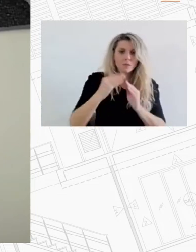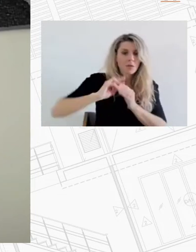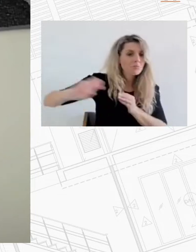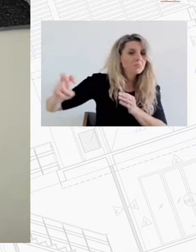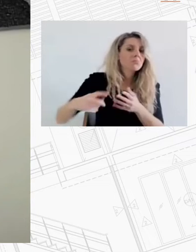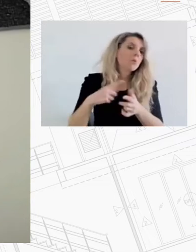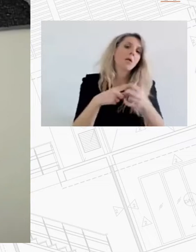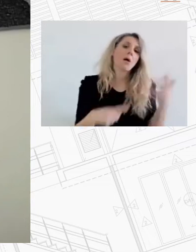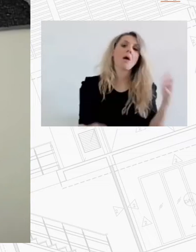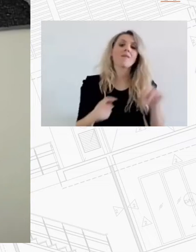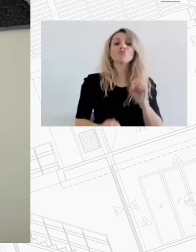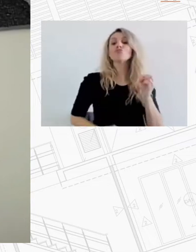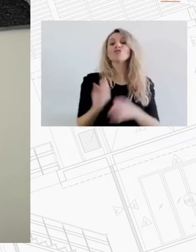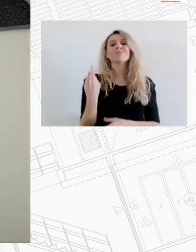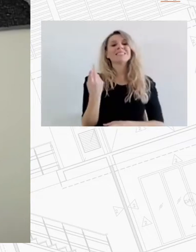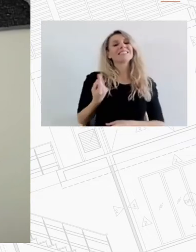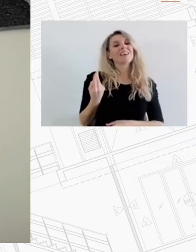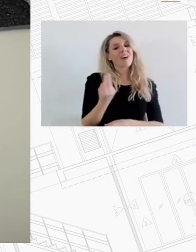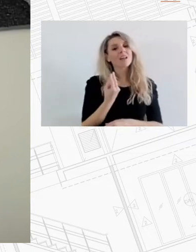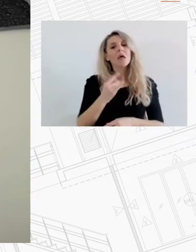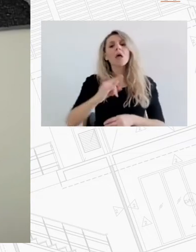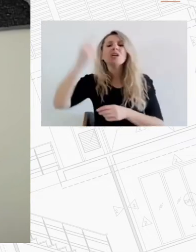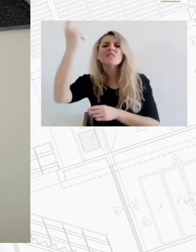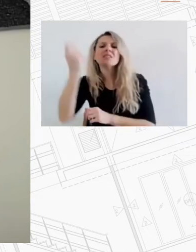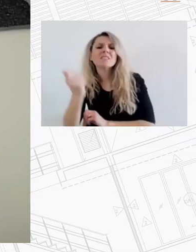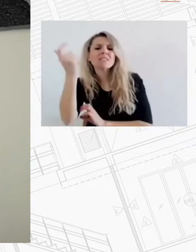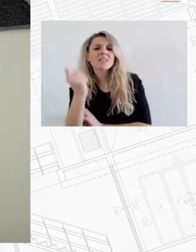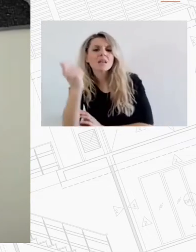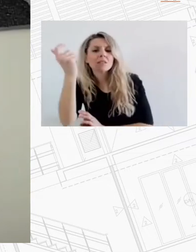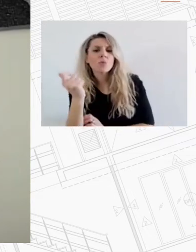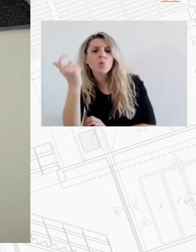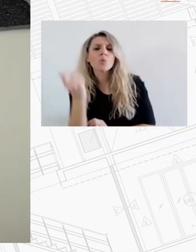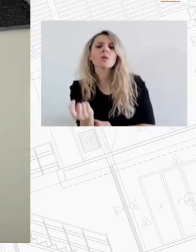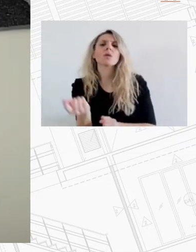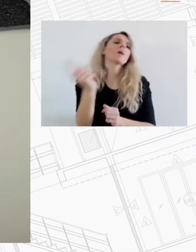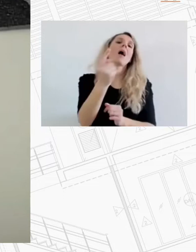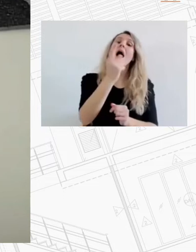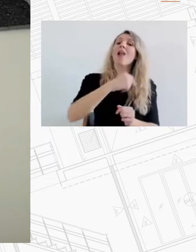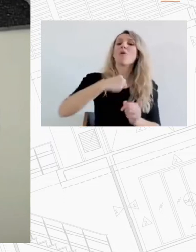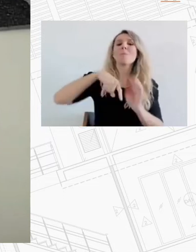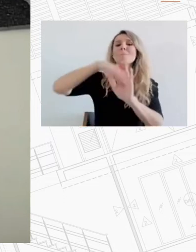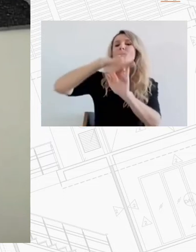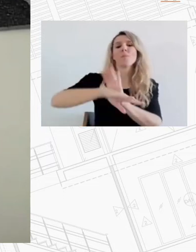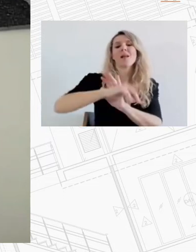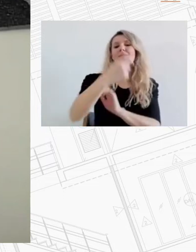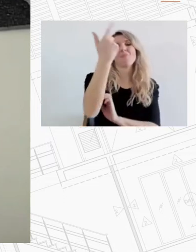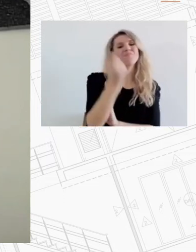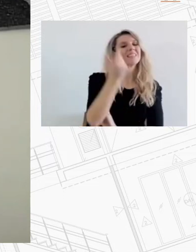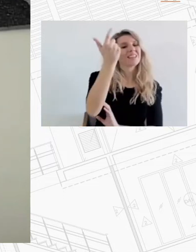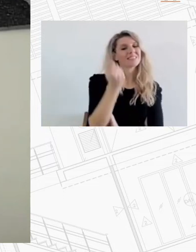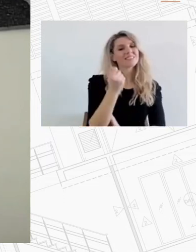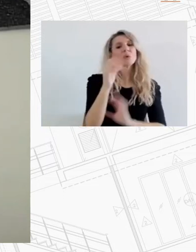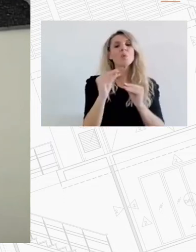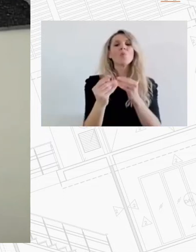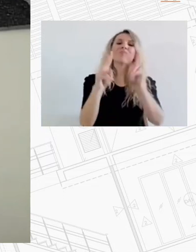χαμηλοσυνταξιούχοι υπερίληκες και ωφελούμενοι των προγραμμάτων βοήθειας στο σπίτι κέφω κυφί